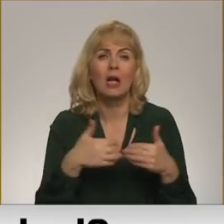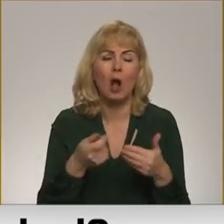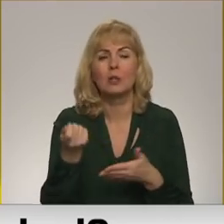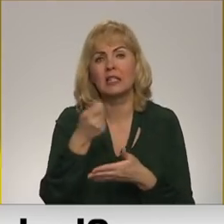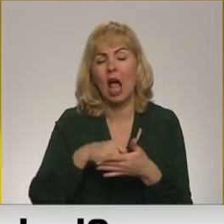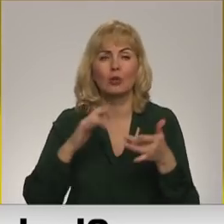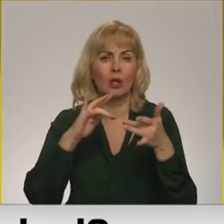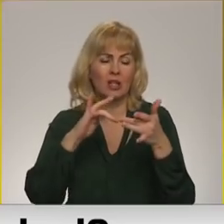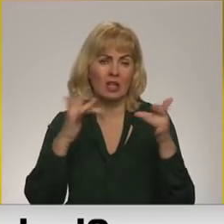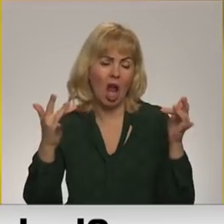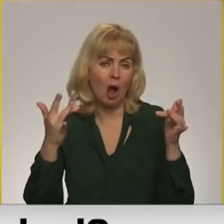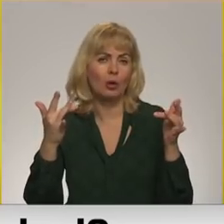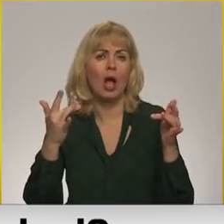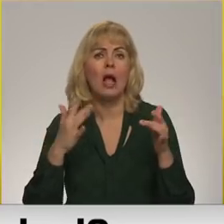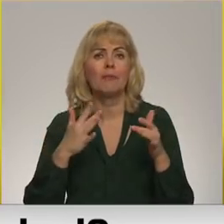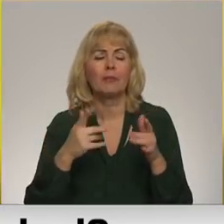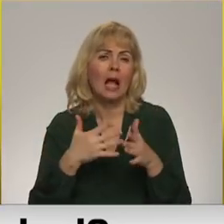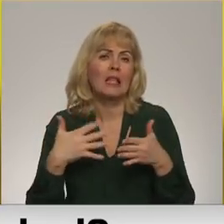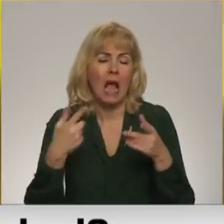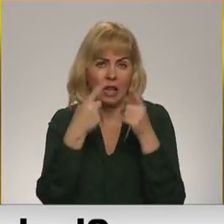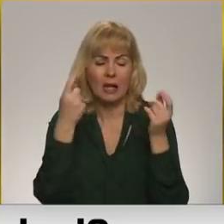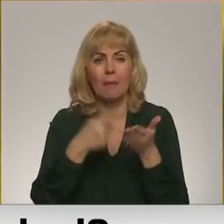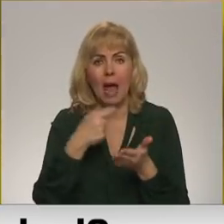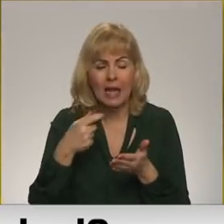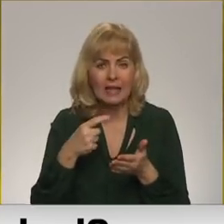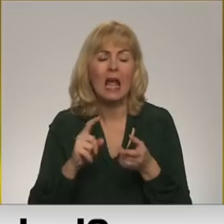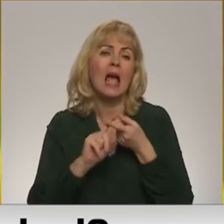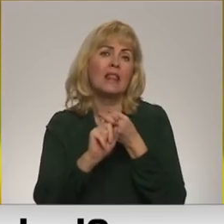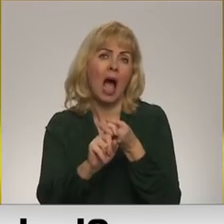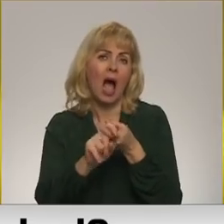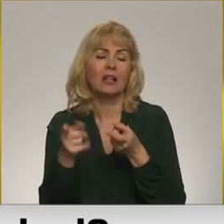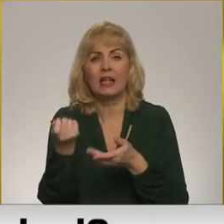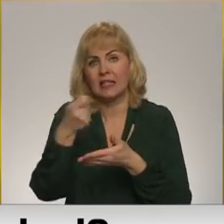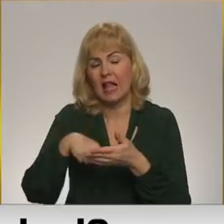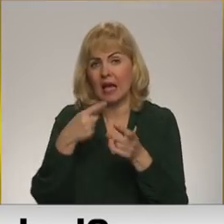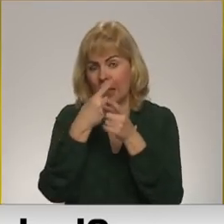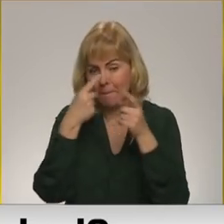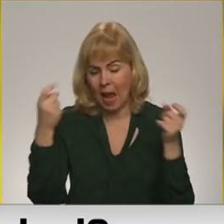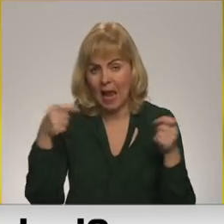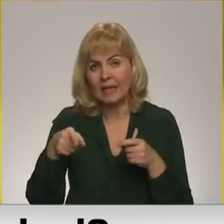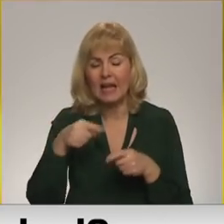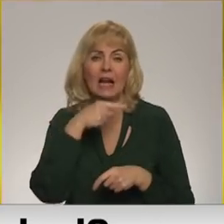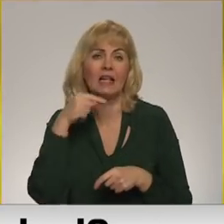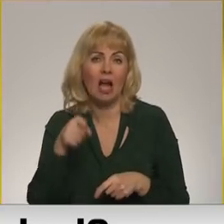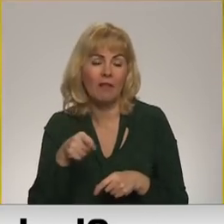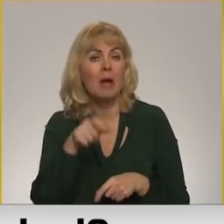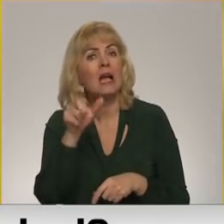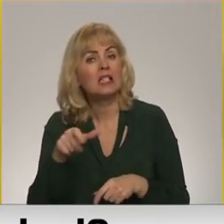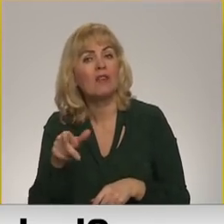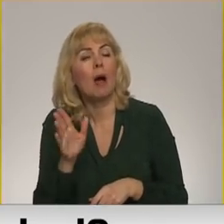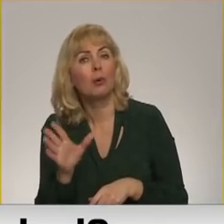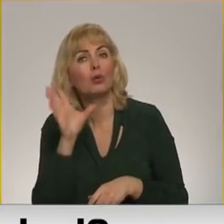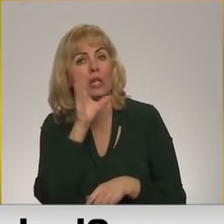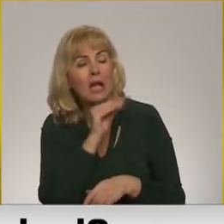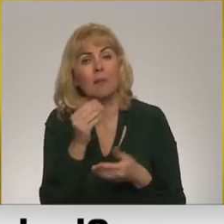sociālajie tīkli, lielie mēdī, tieks lēgta neatkarīgie mēdī pašā Krievijā. Vai Krievijas cilvēkiem būs iespēja? Vai viņi